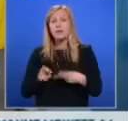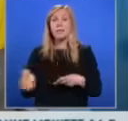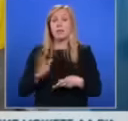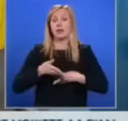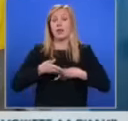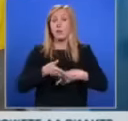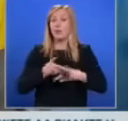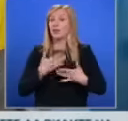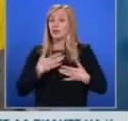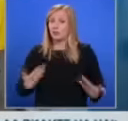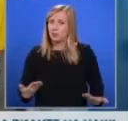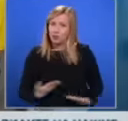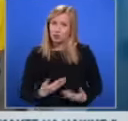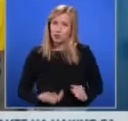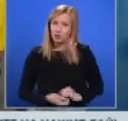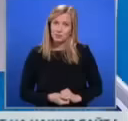имат най-голяма нужда.